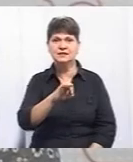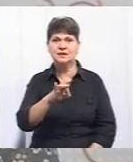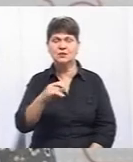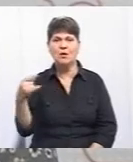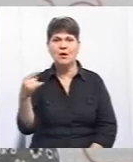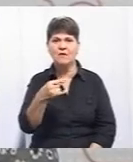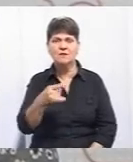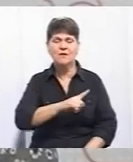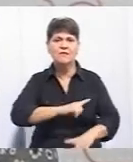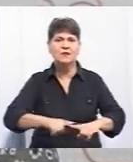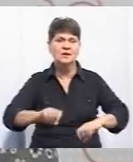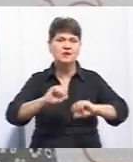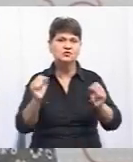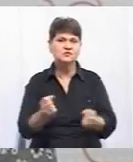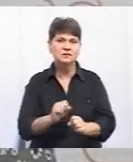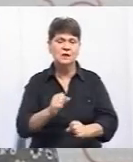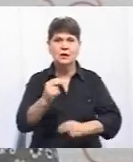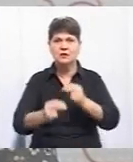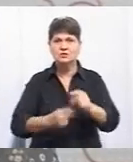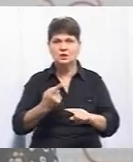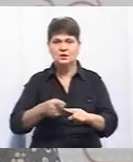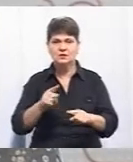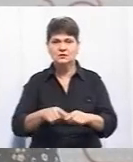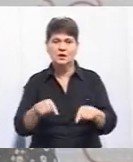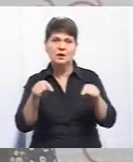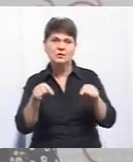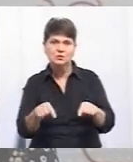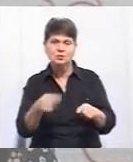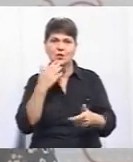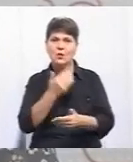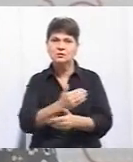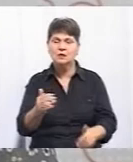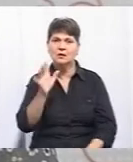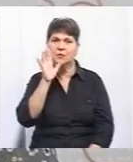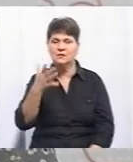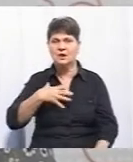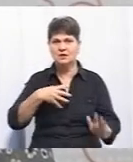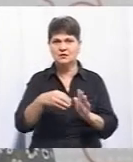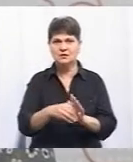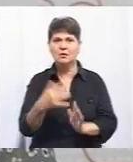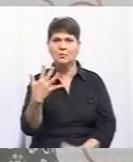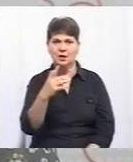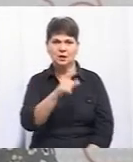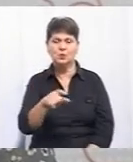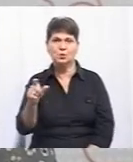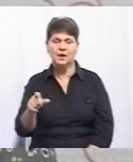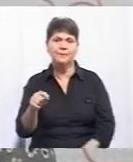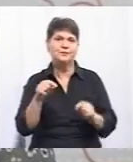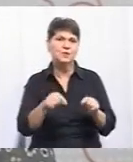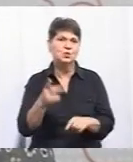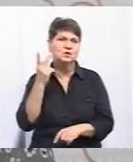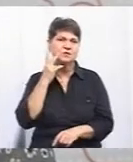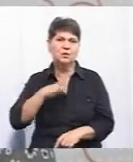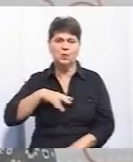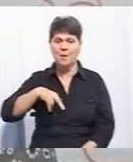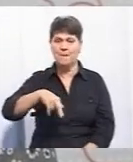на великій швидкості. І через це, на тут, за останніх п'ять років загинуло п'ятеро людей. Тут завжди був